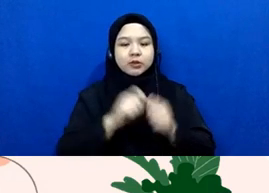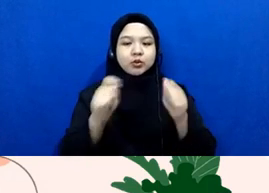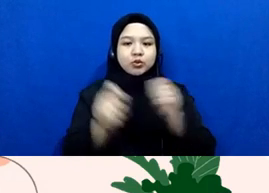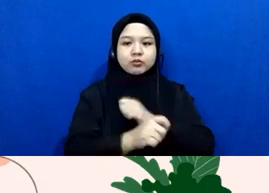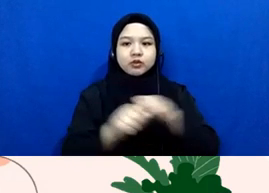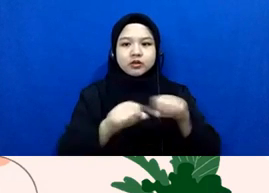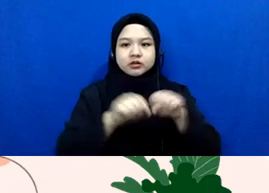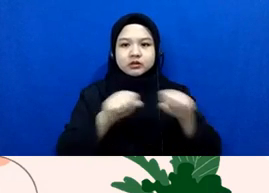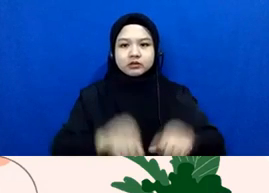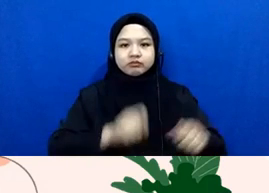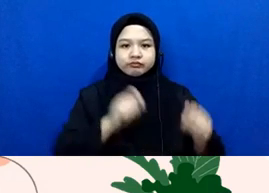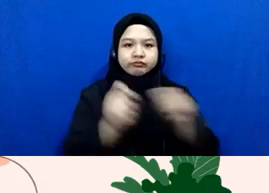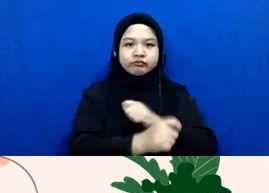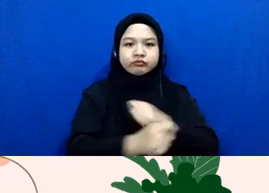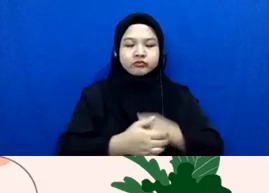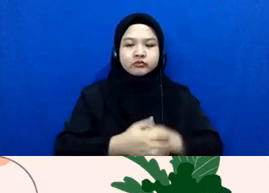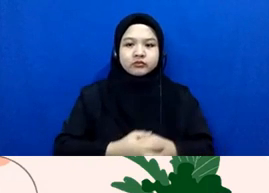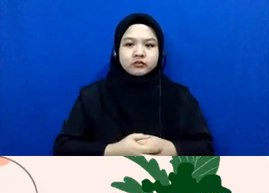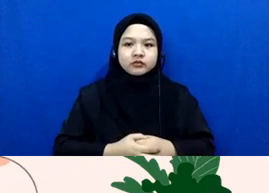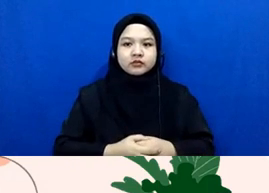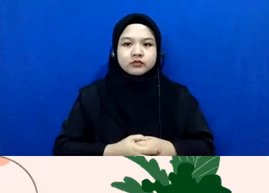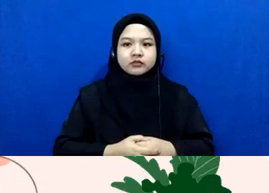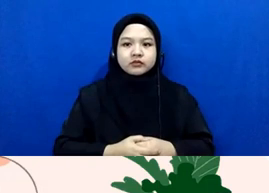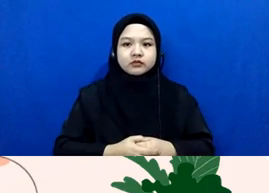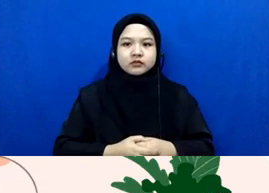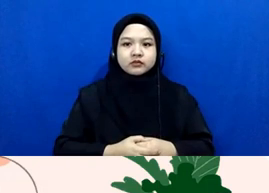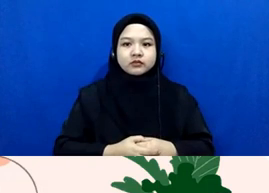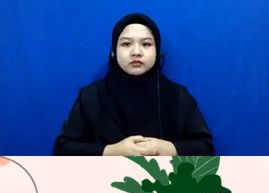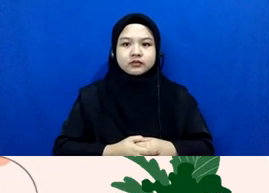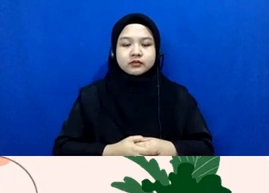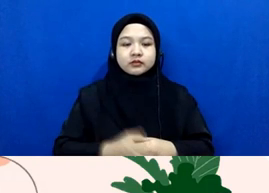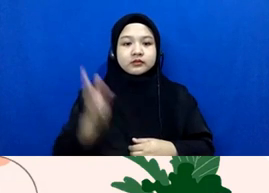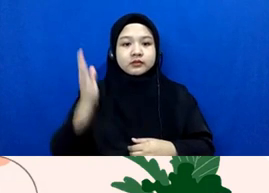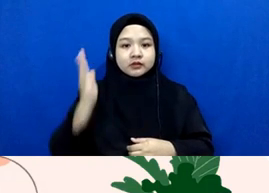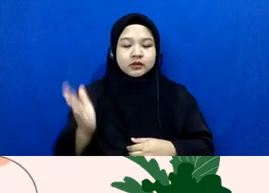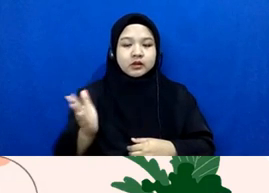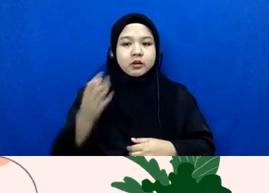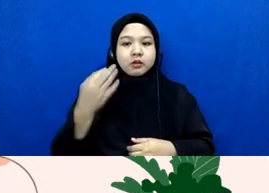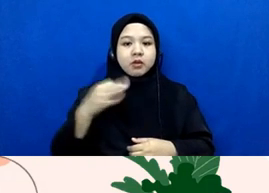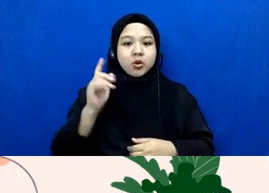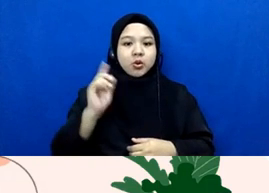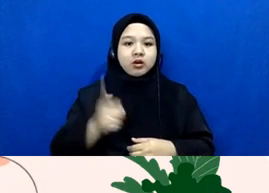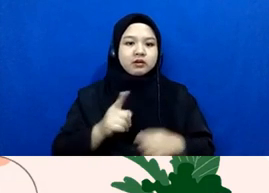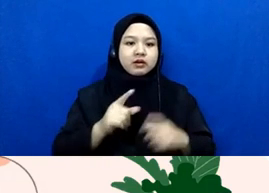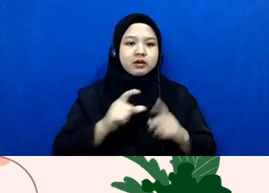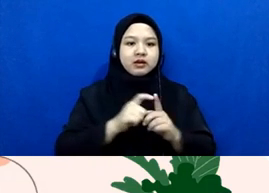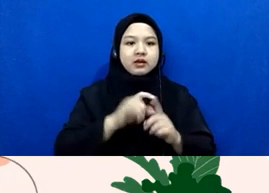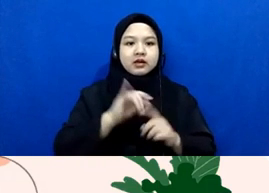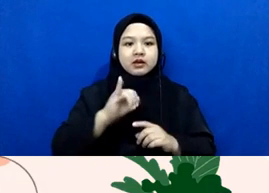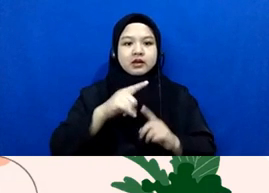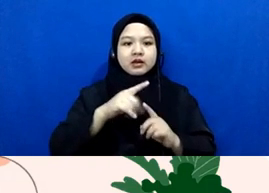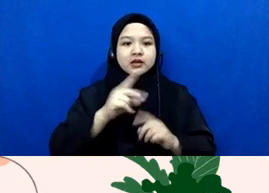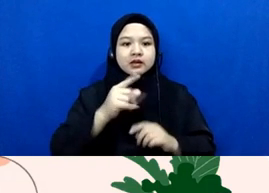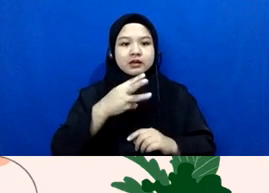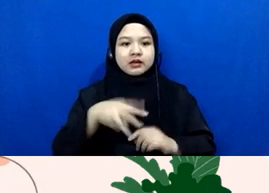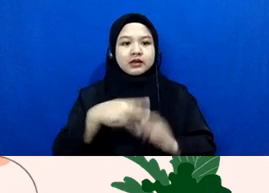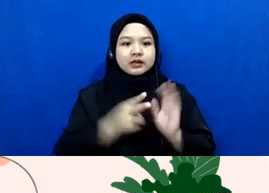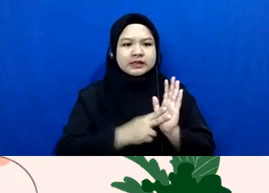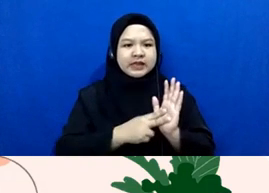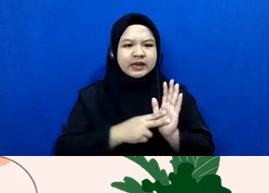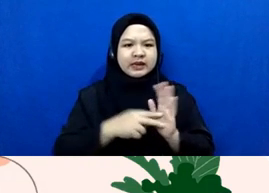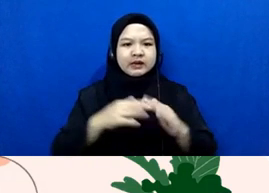kebijakan khusus ini setahu saya sih baru ada di dirjian badang peradilan umum sama peradilan agama yang